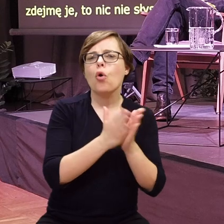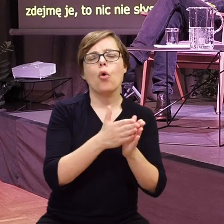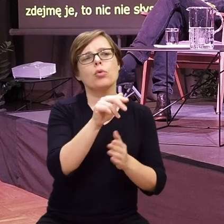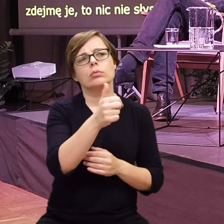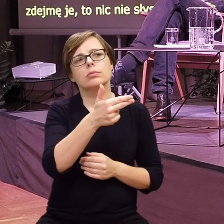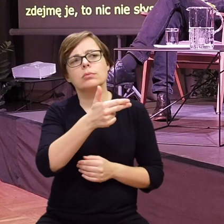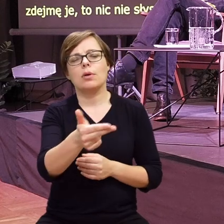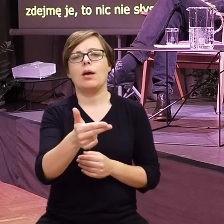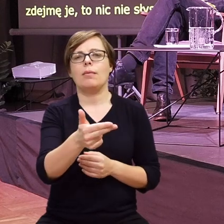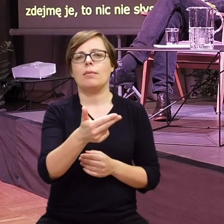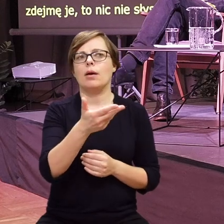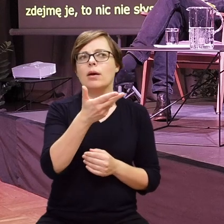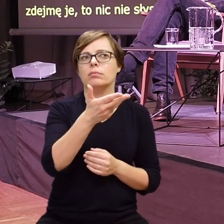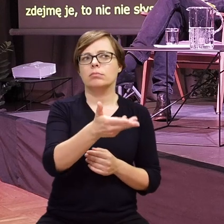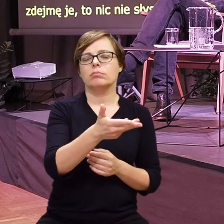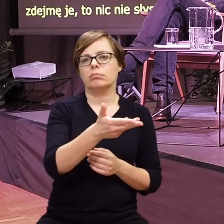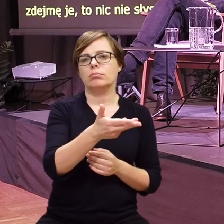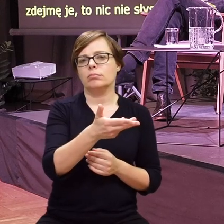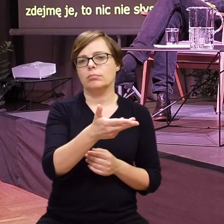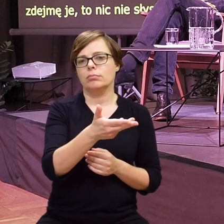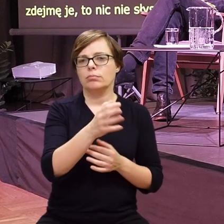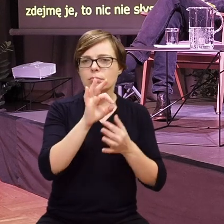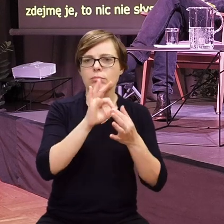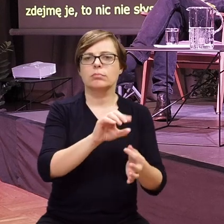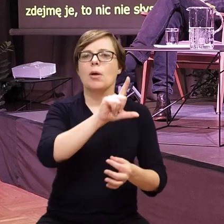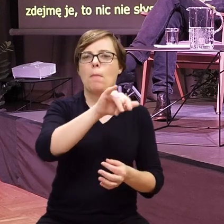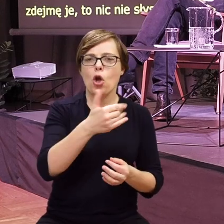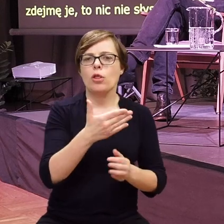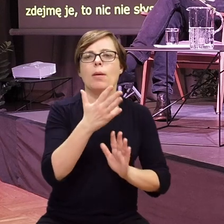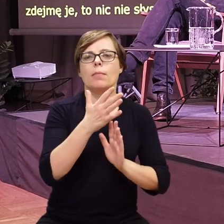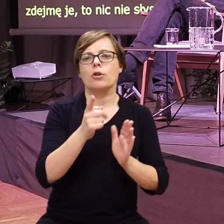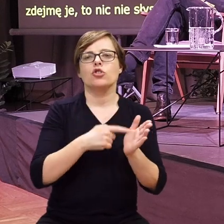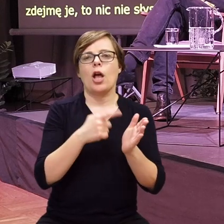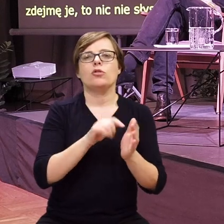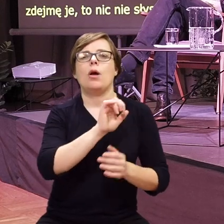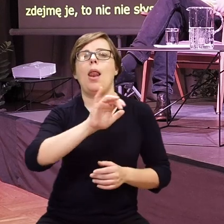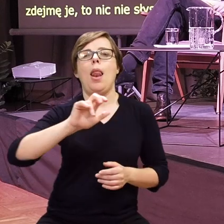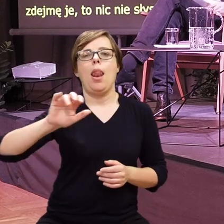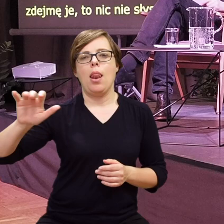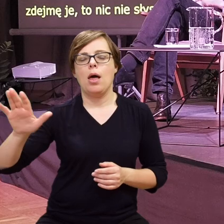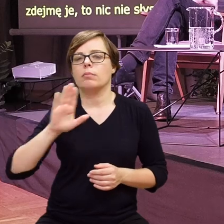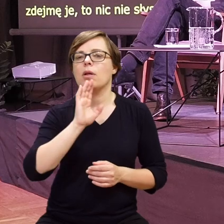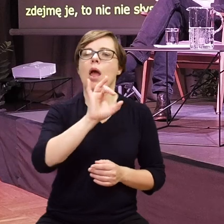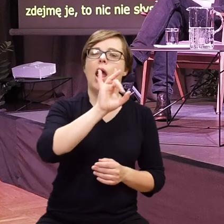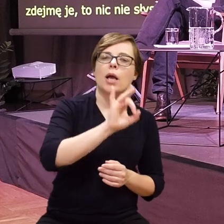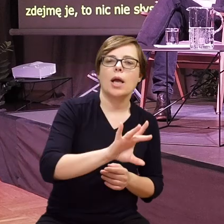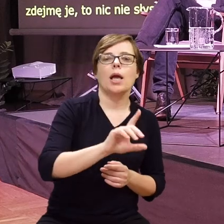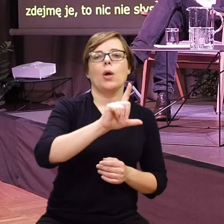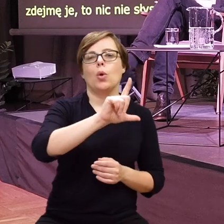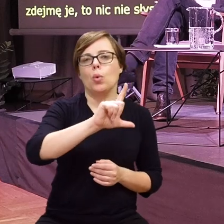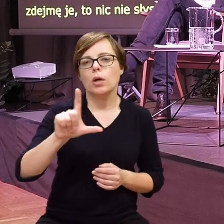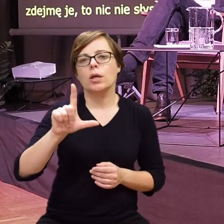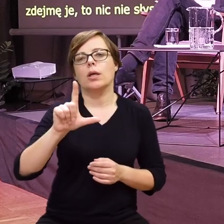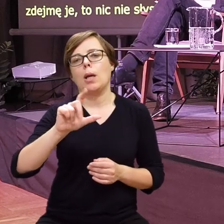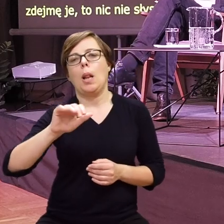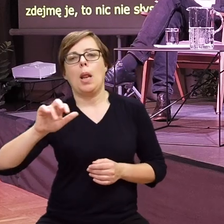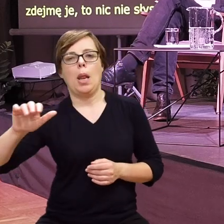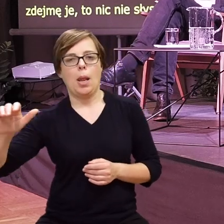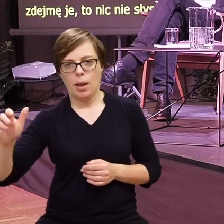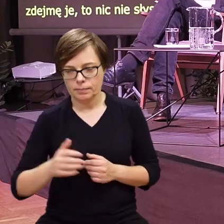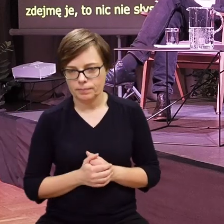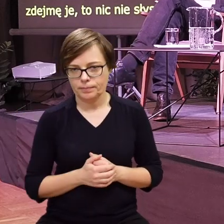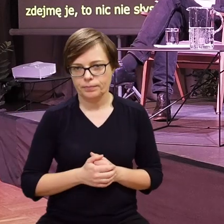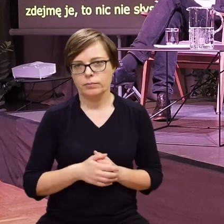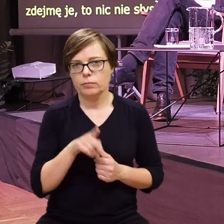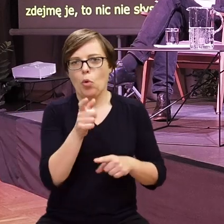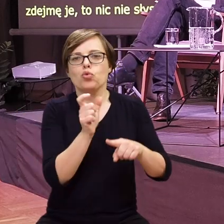dotyczących zagadnień związanych z właśnie polskim językiem migowym, że mamy literka G, potem Ł i tak w ten sposób jest